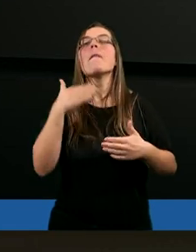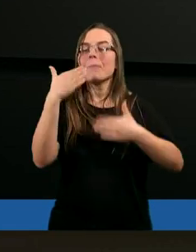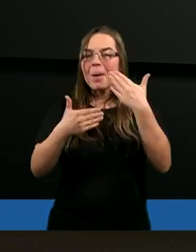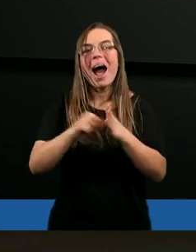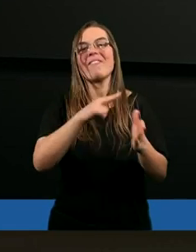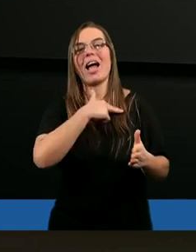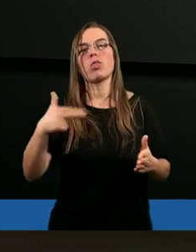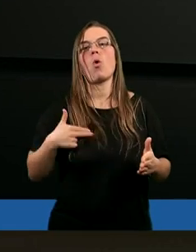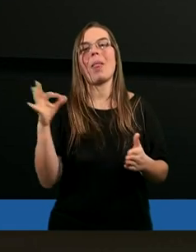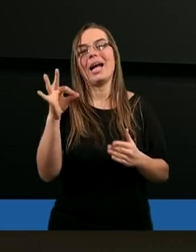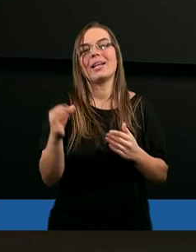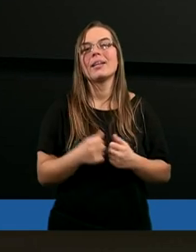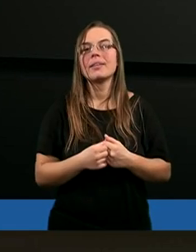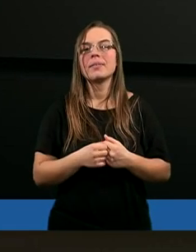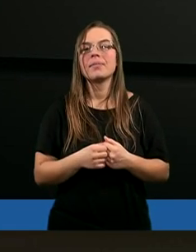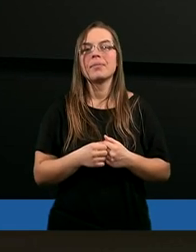przemawia do nas.